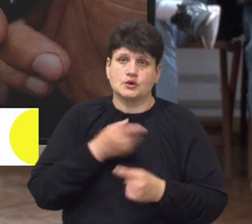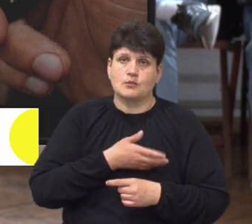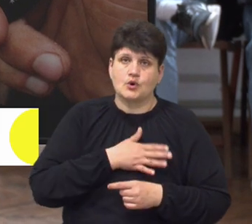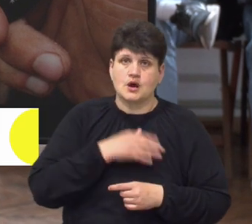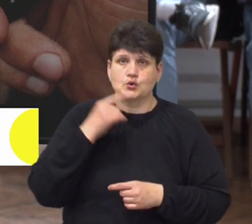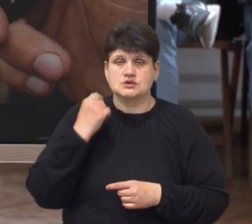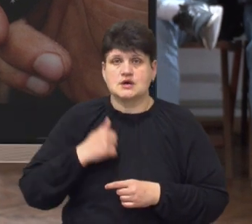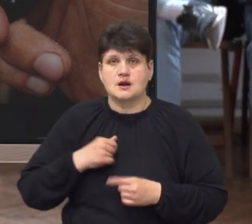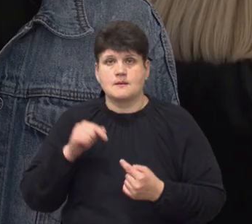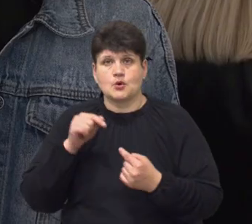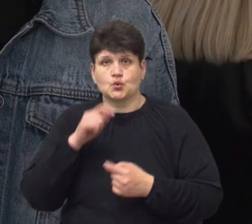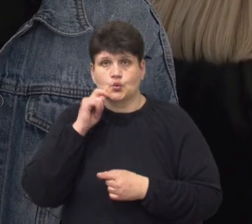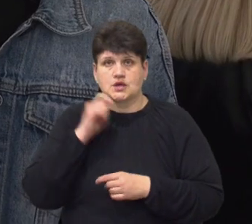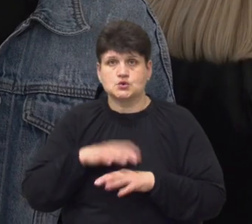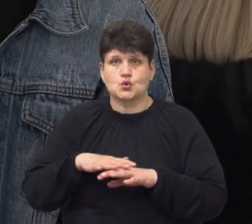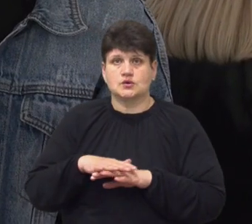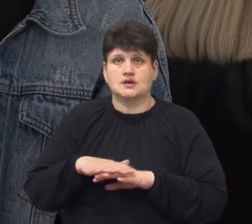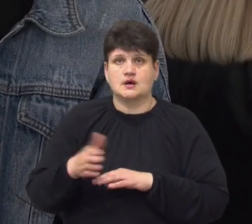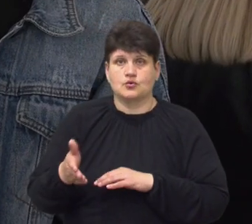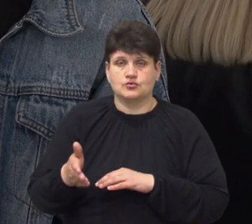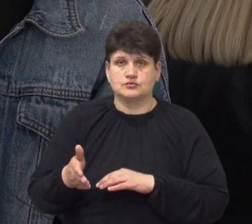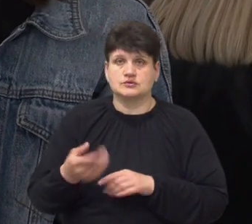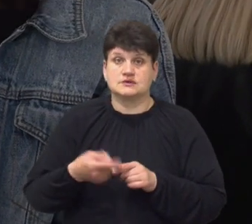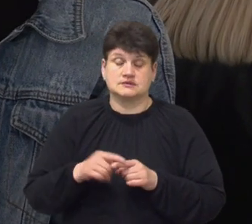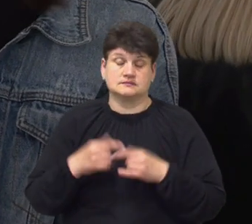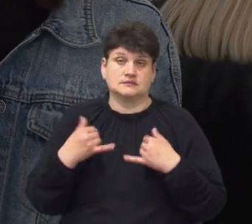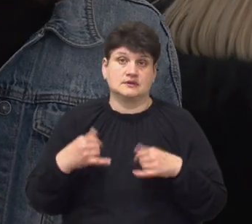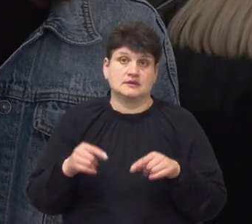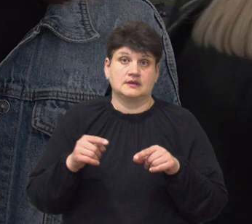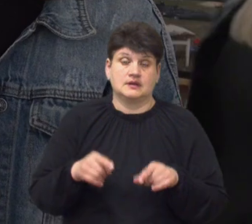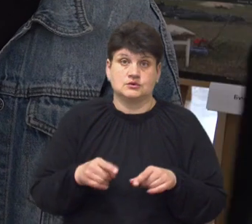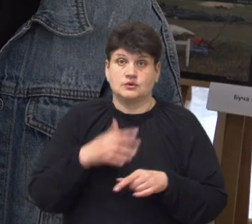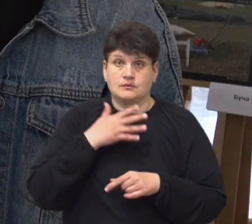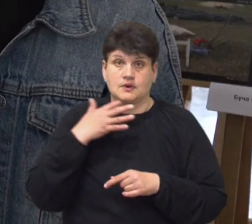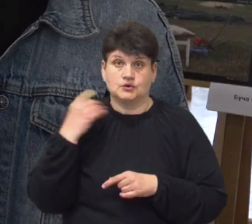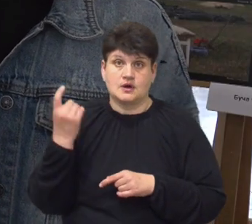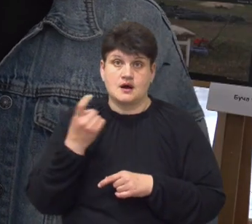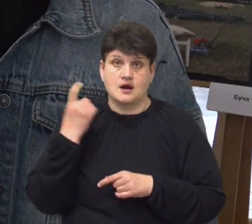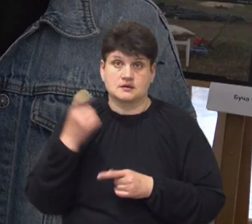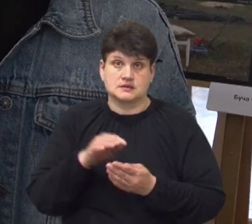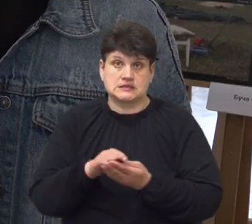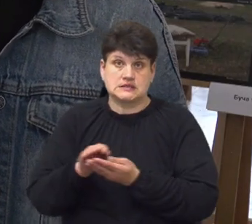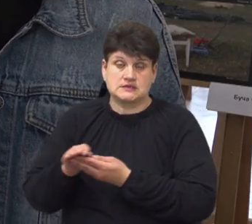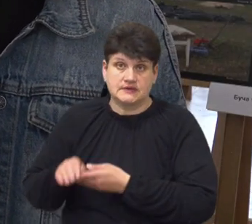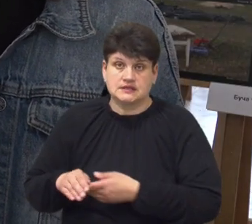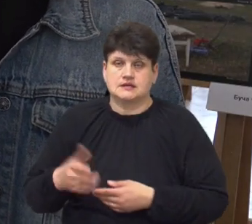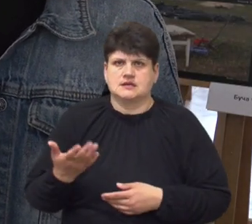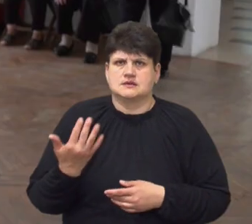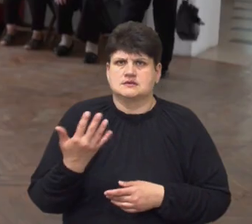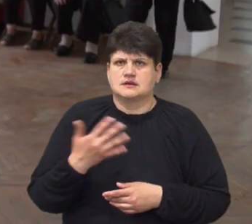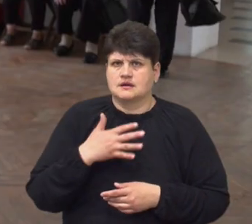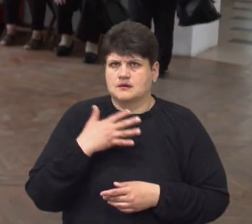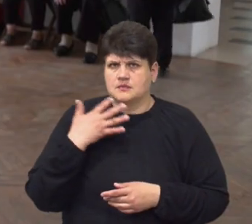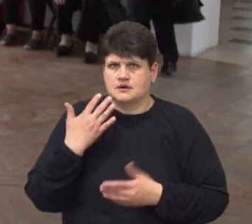армії проти українського народу. Вразило те, наскільки багато, це про харківський цвинтер, там було наскільки багато поховань